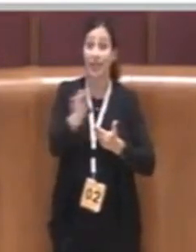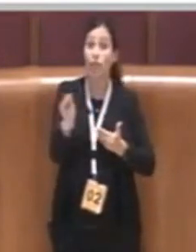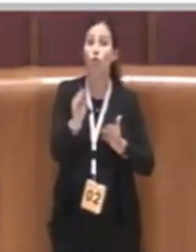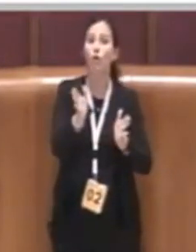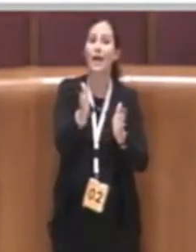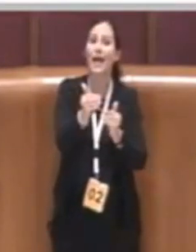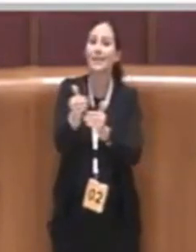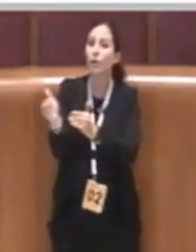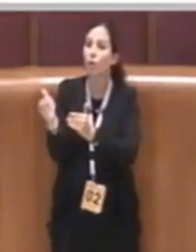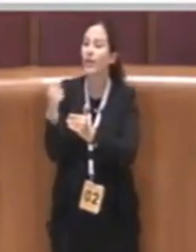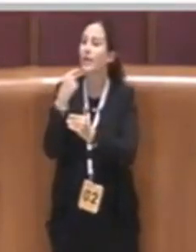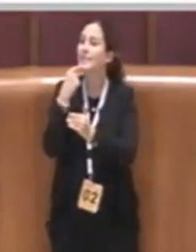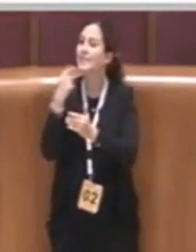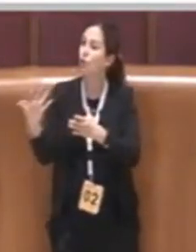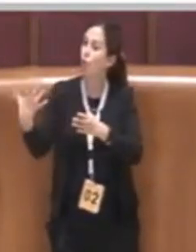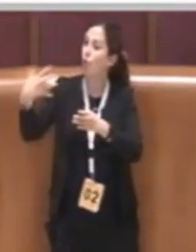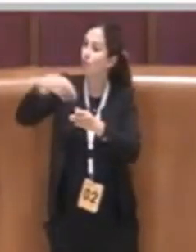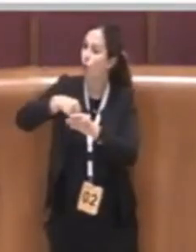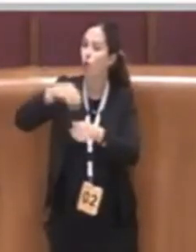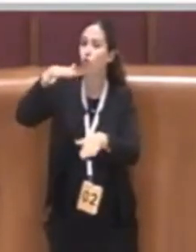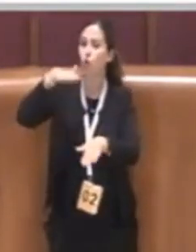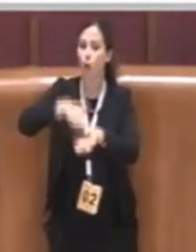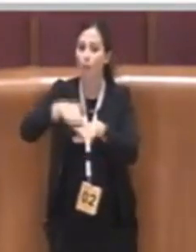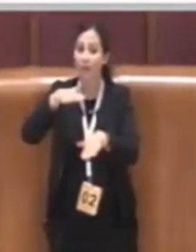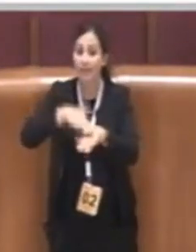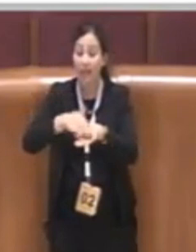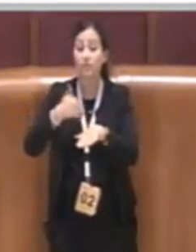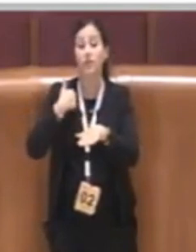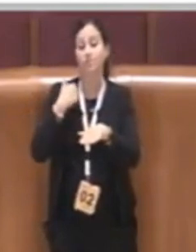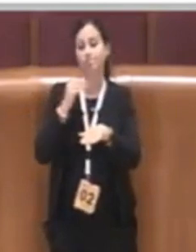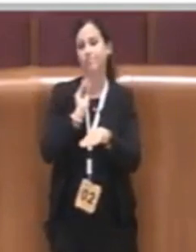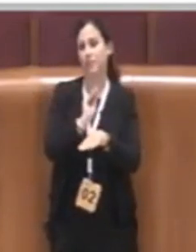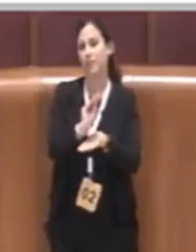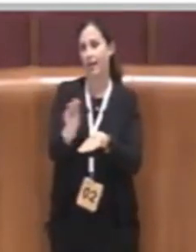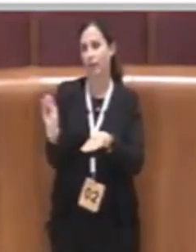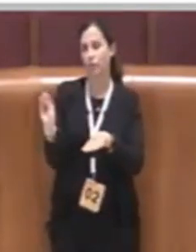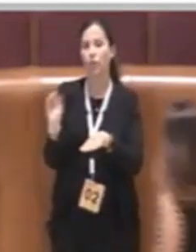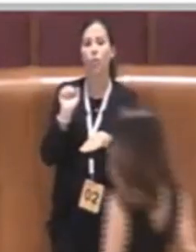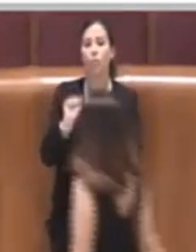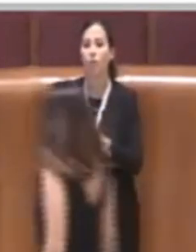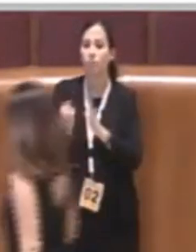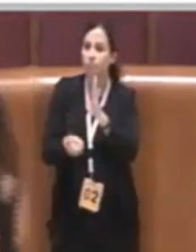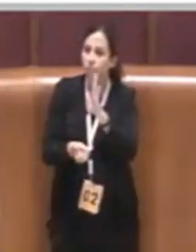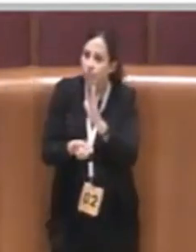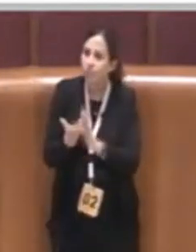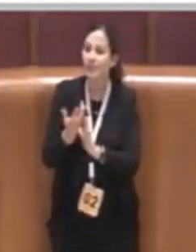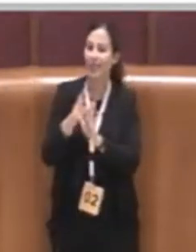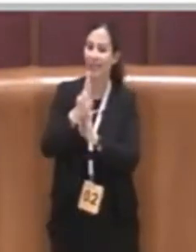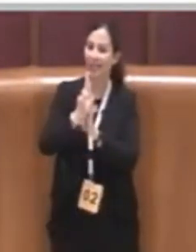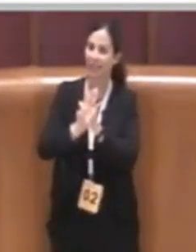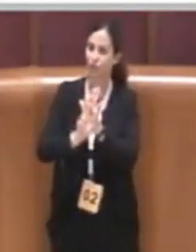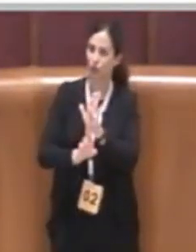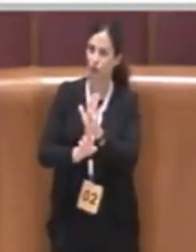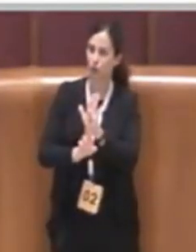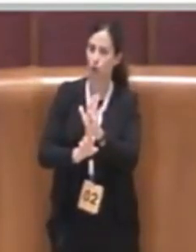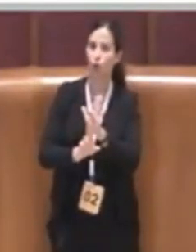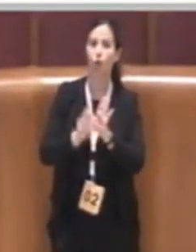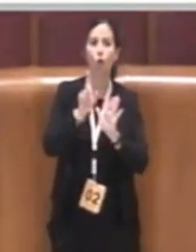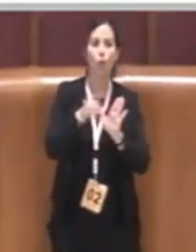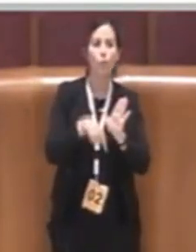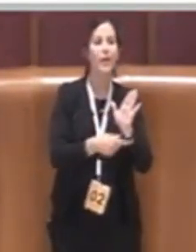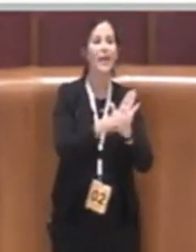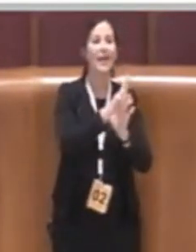di realizzare questo registro così come previsto dal regolamento regionale numero